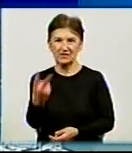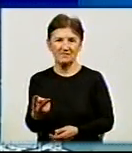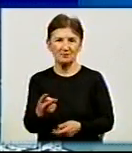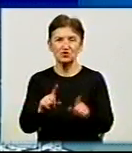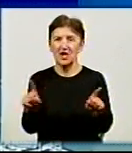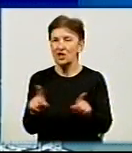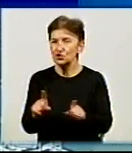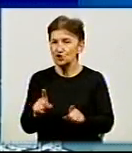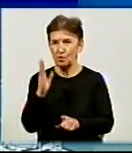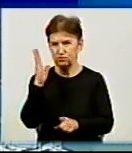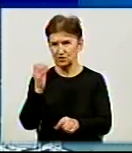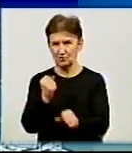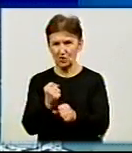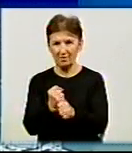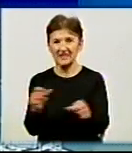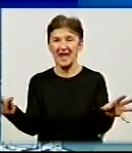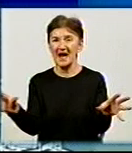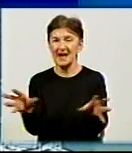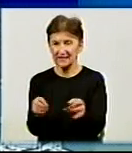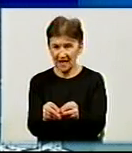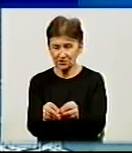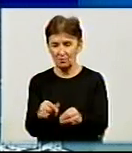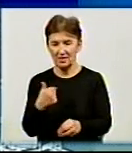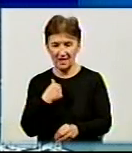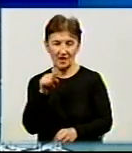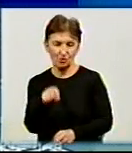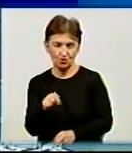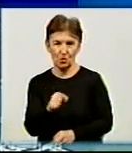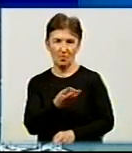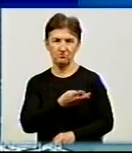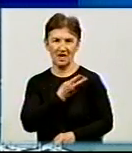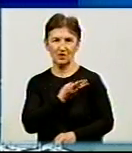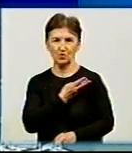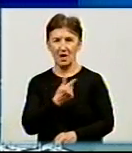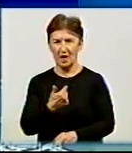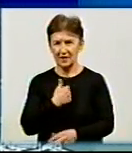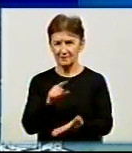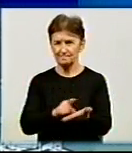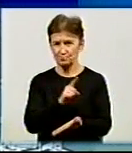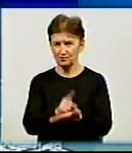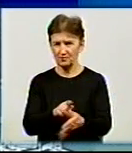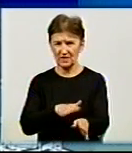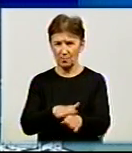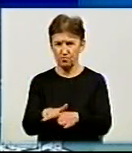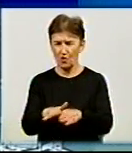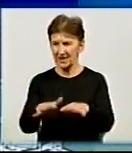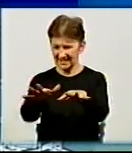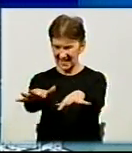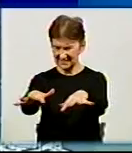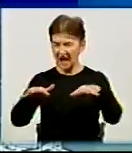шоу, яке ми будемо робити разом. І я до цього прагную. Ми повинні збирати повний зал філармонії і